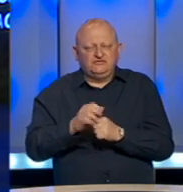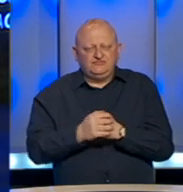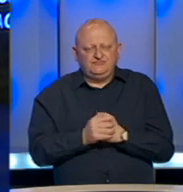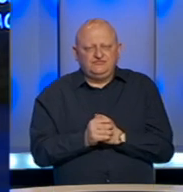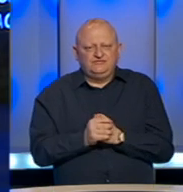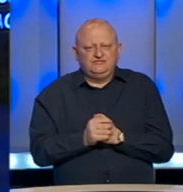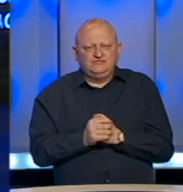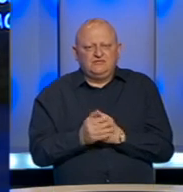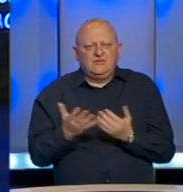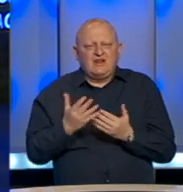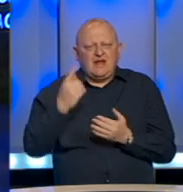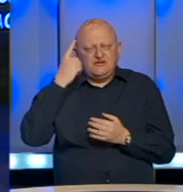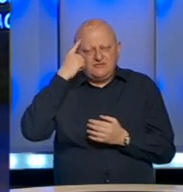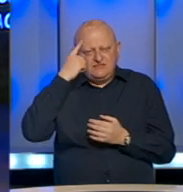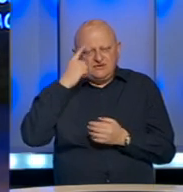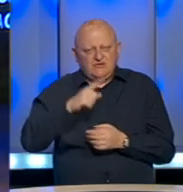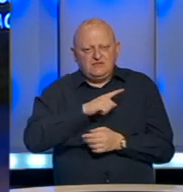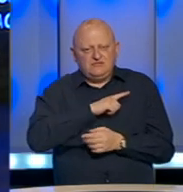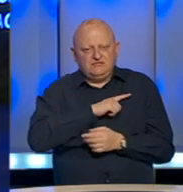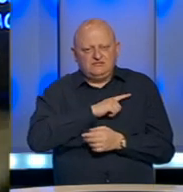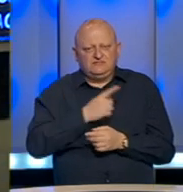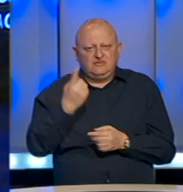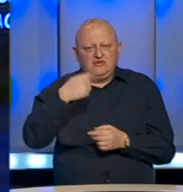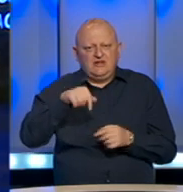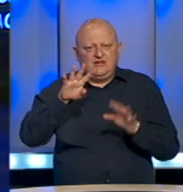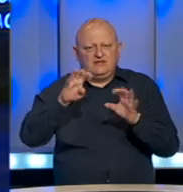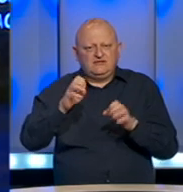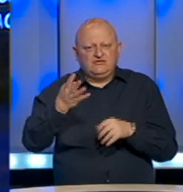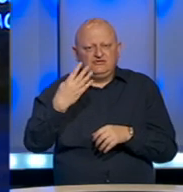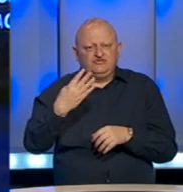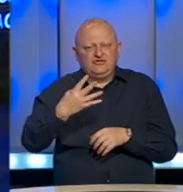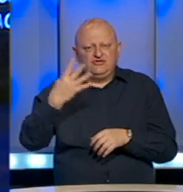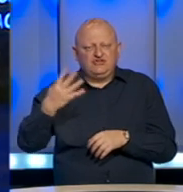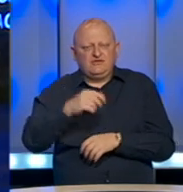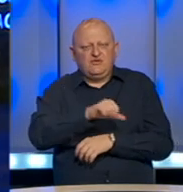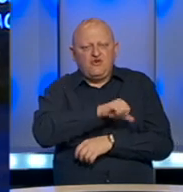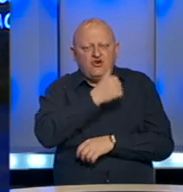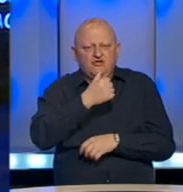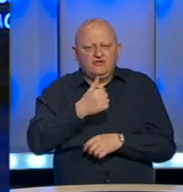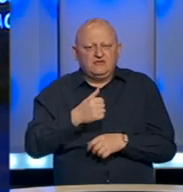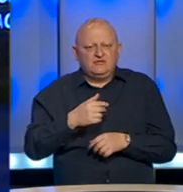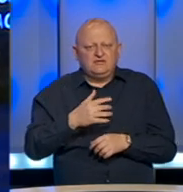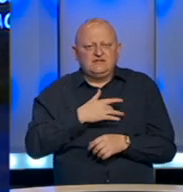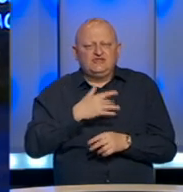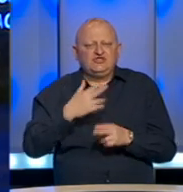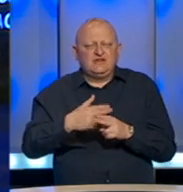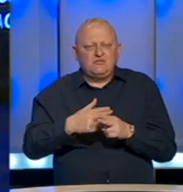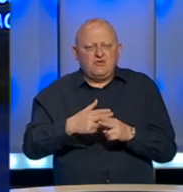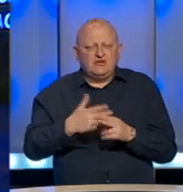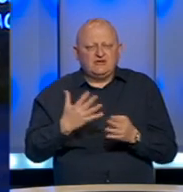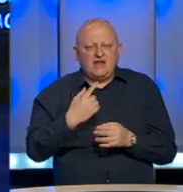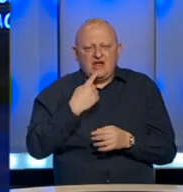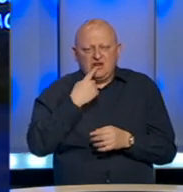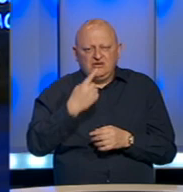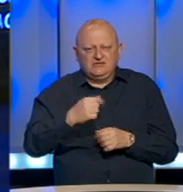u Bihaću. Kako smo saznali, preminula je bila 1944. godište, te je bila srčani bolesnik. Kako nam je